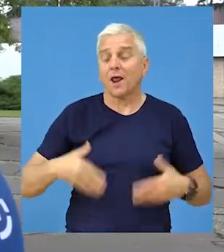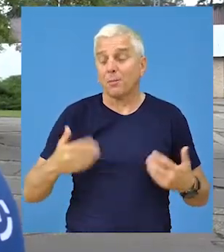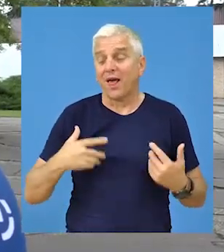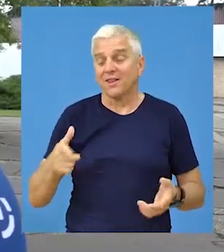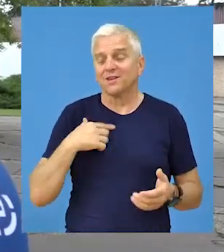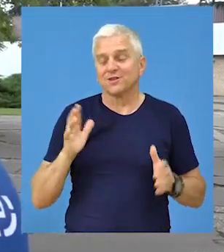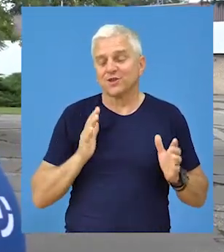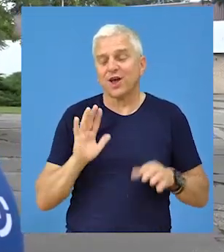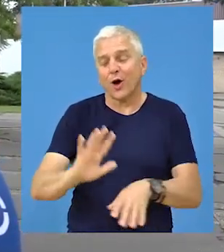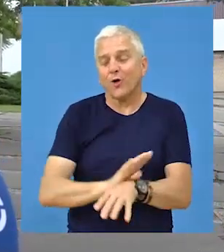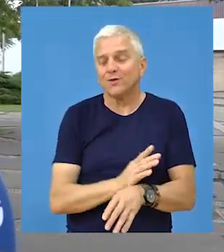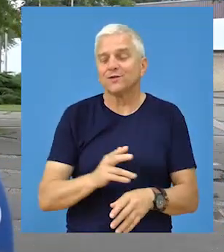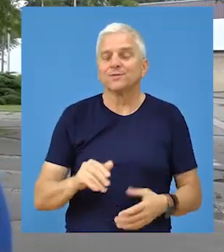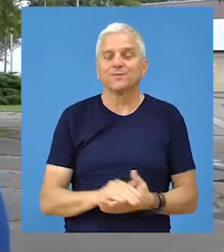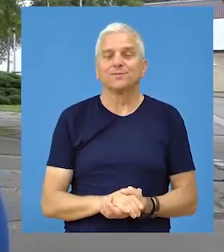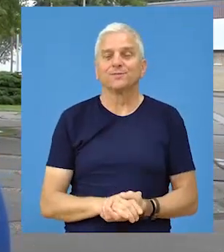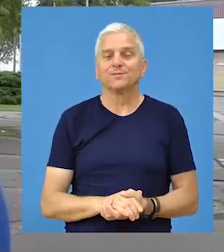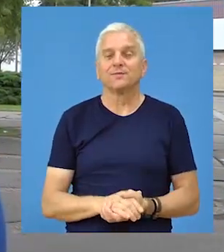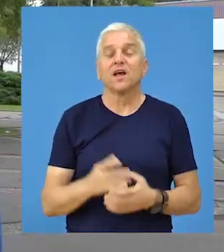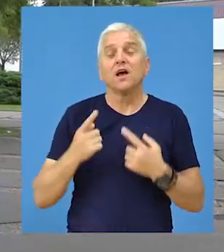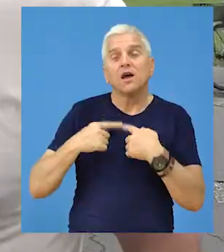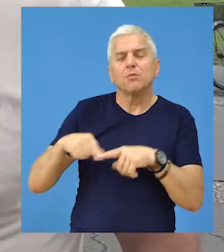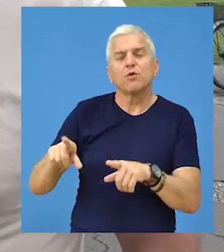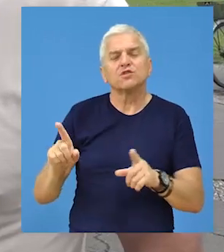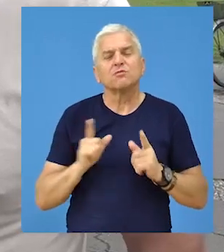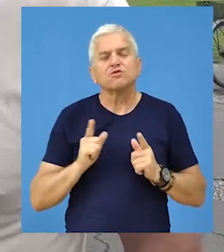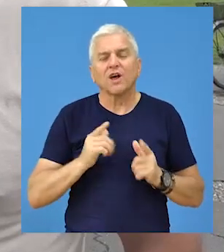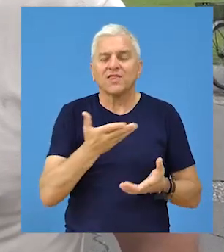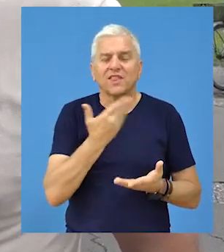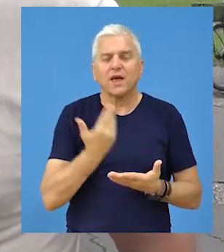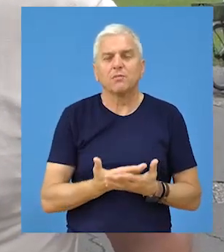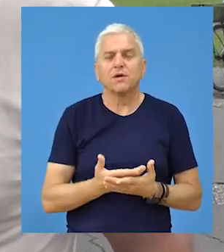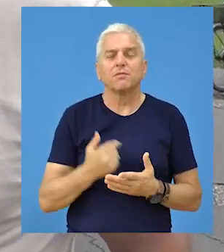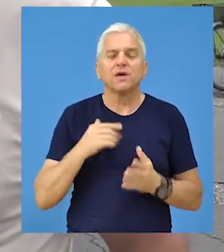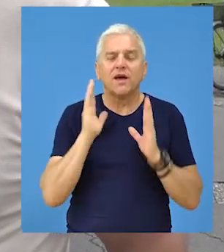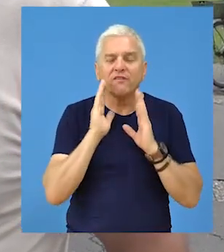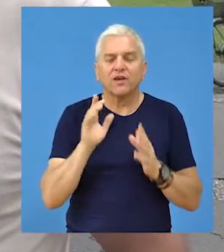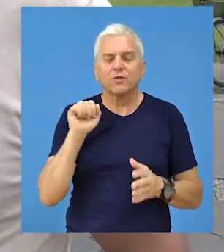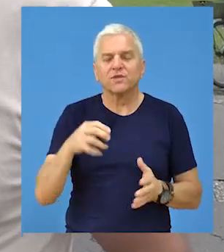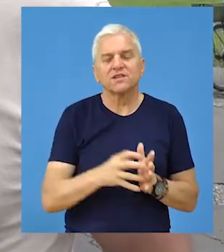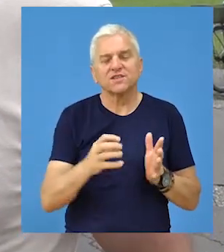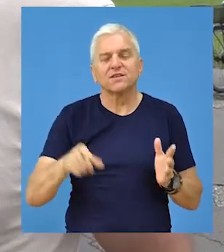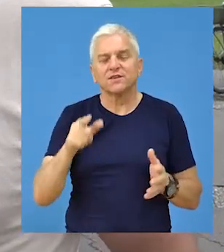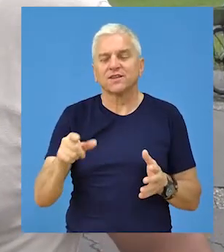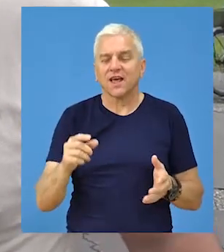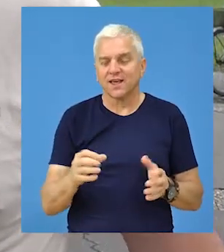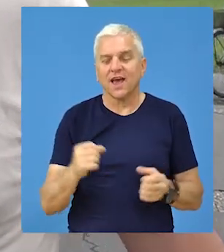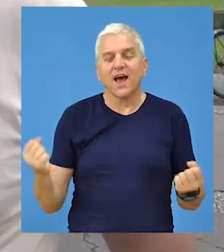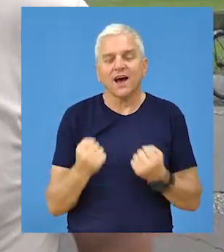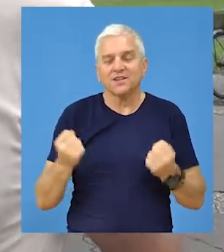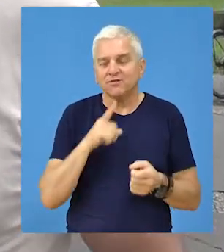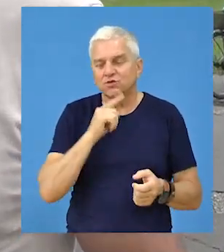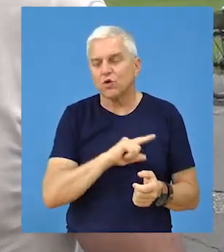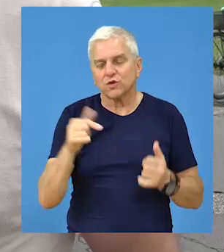ali godam mladalački. Kao optimizma. Posebno neka očekivanja nemamo. Nadamo se da će nastaviti